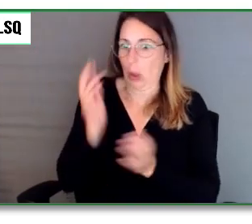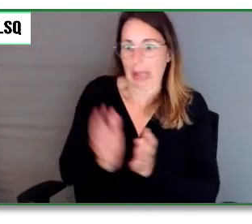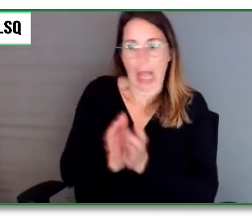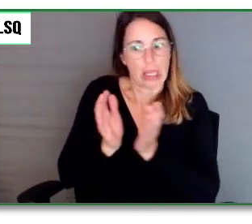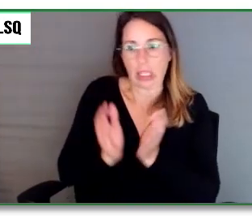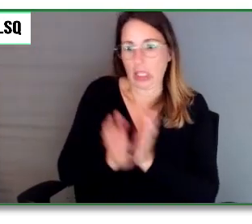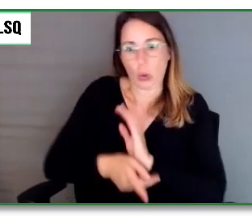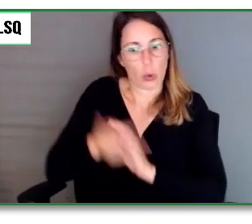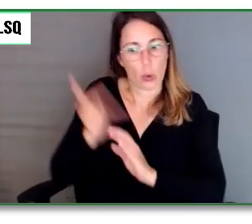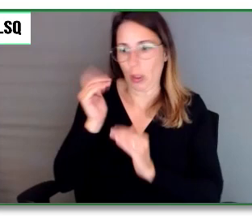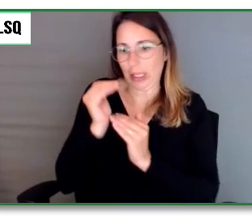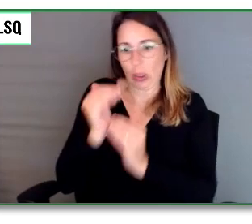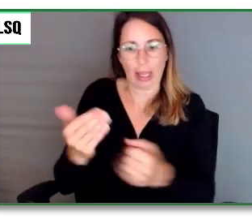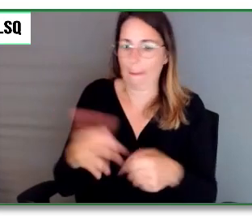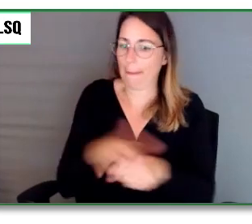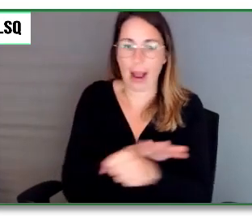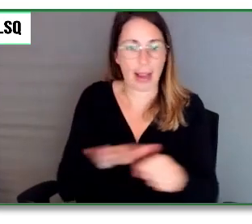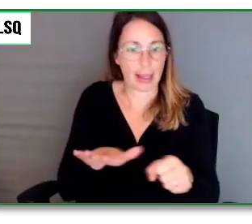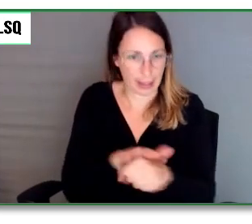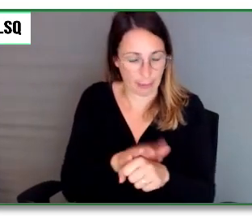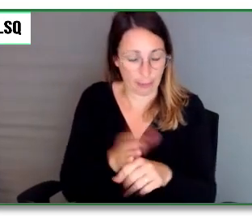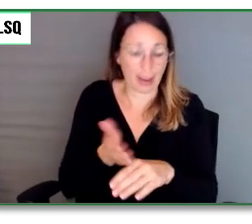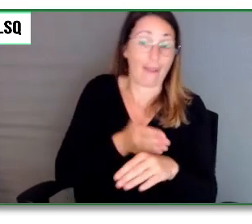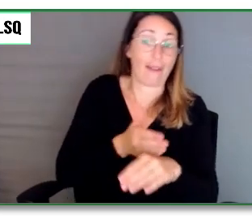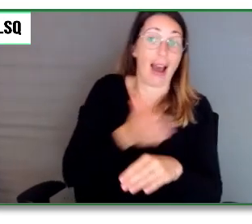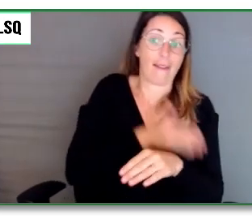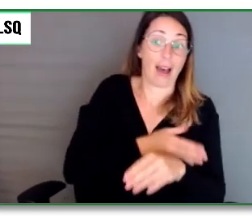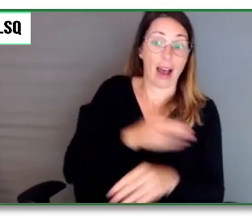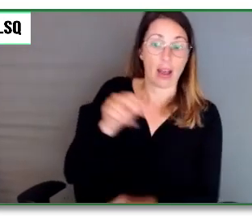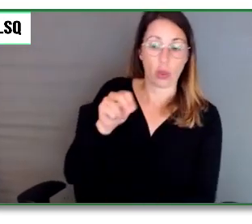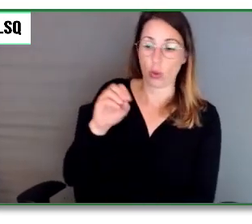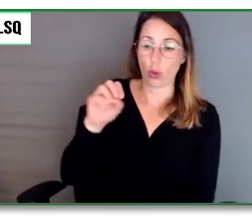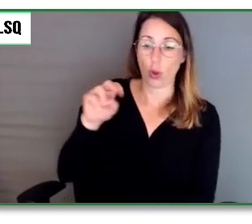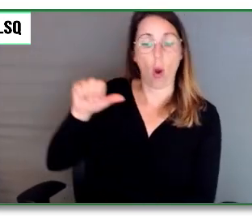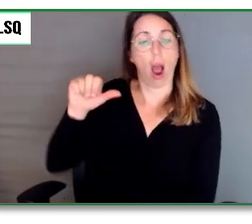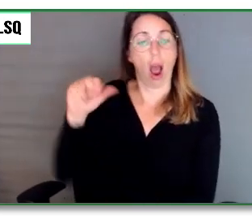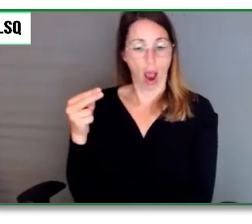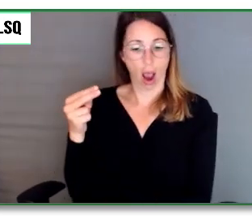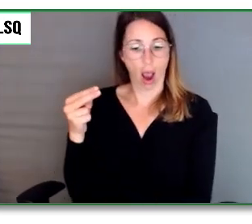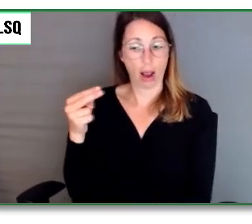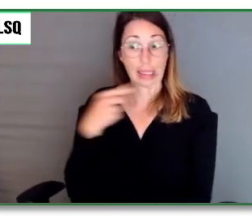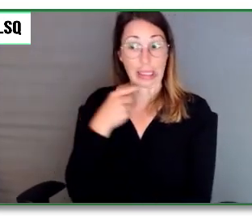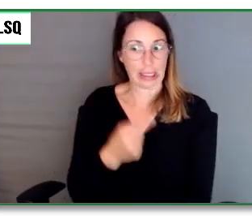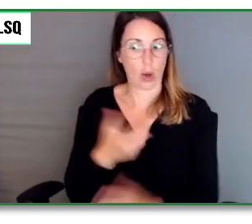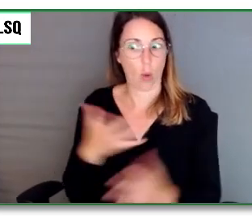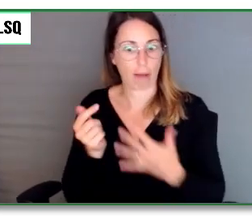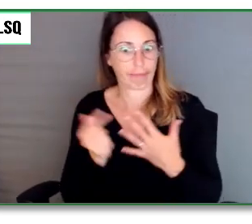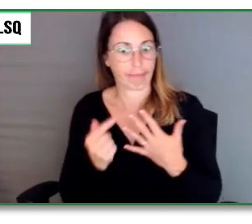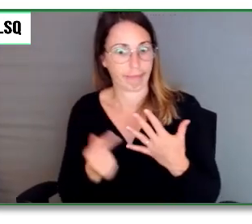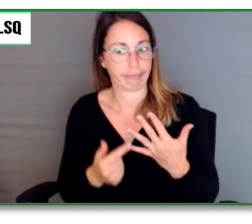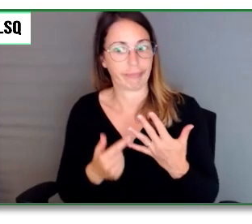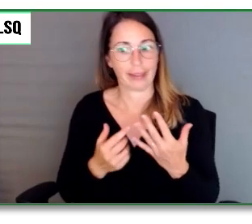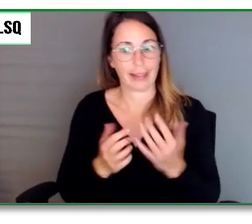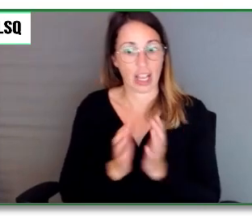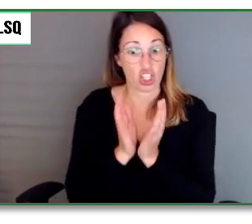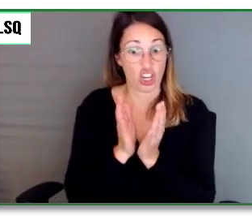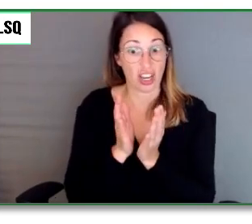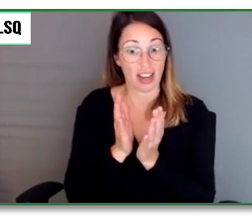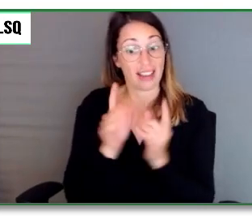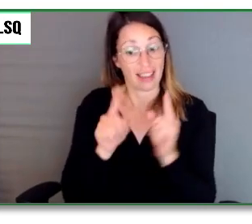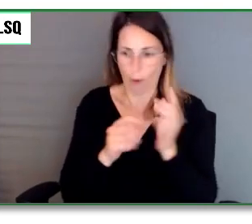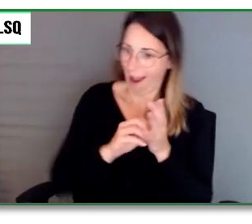certains de ces dangers tout à l'heure, parfois on peut les éliminer mais parfois ce n'est pas possible parce qu'encore une fois,